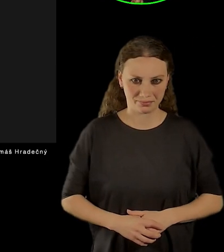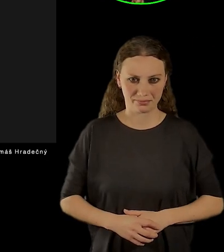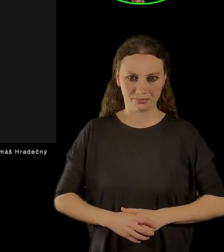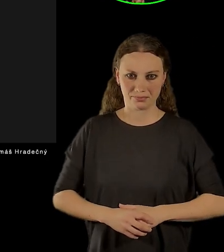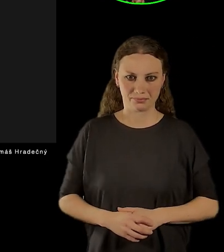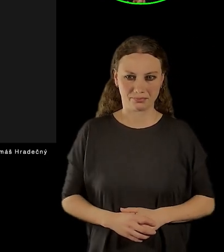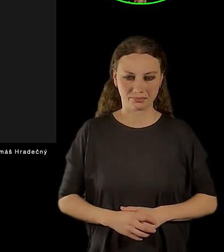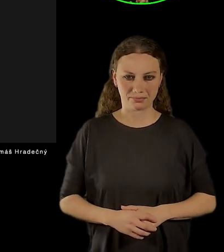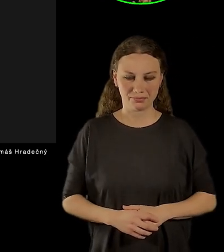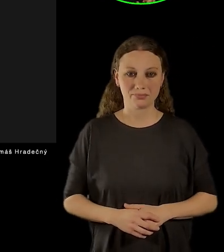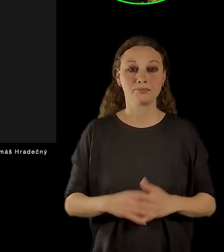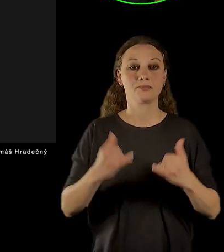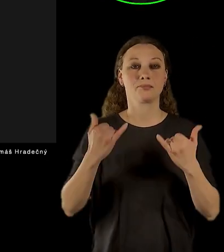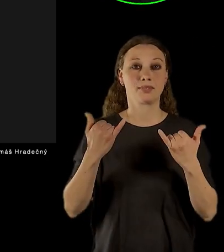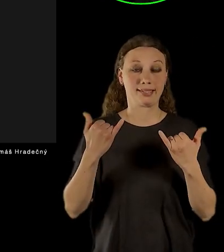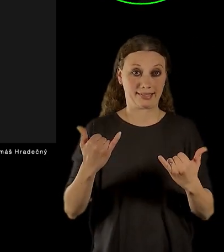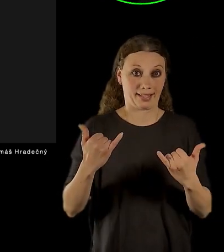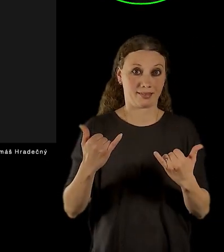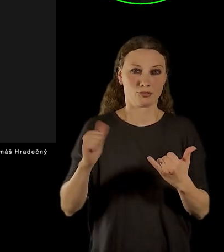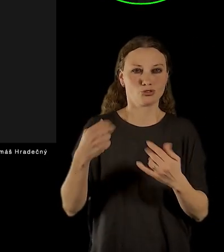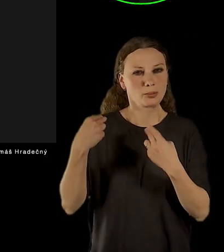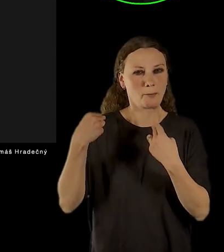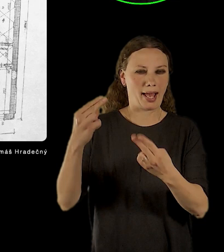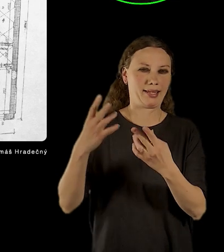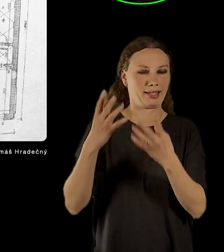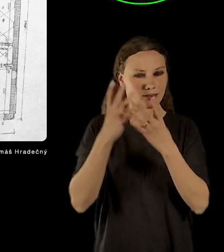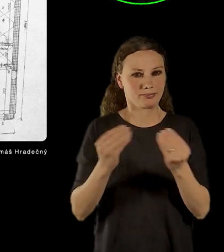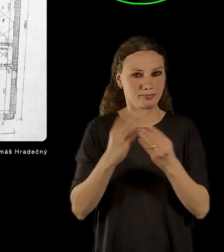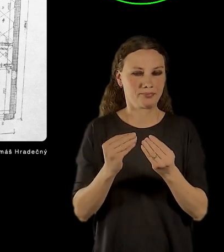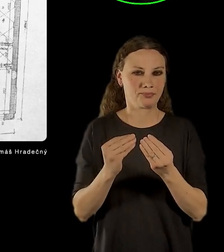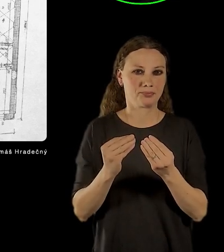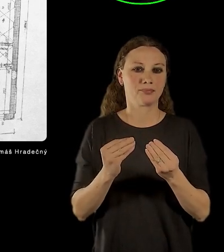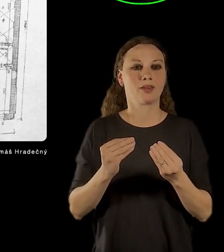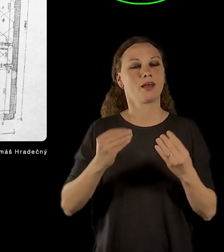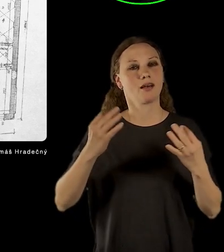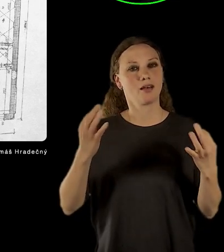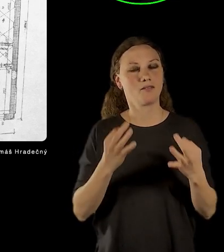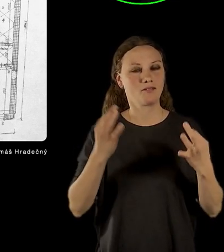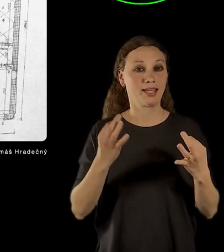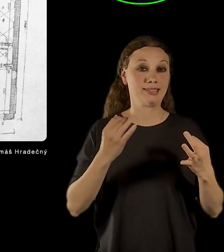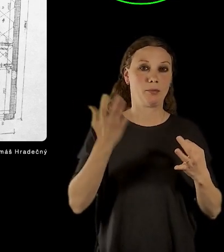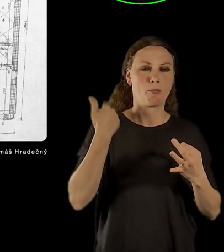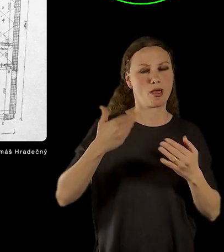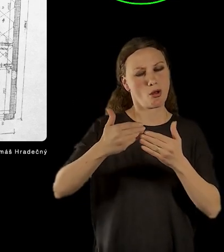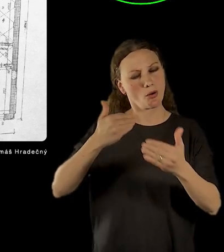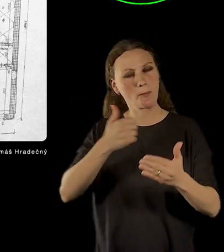Vrátím se ještě krátce k tomu stavebně historickému průzkumu,